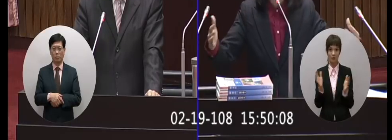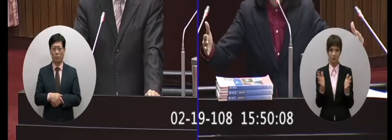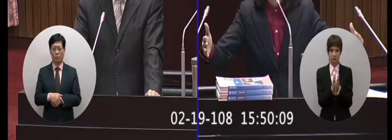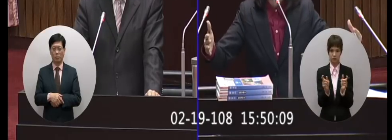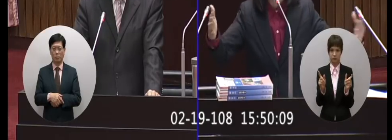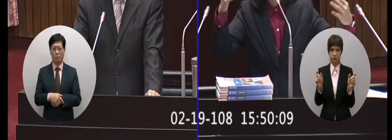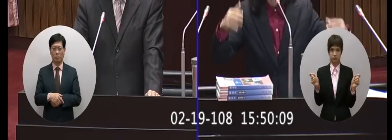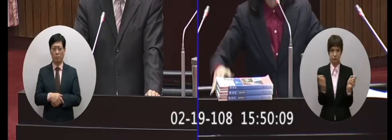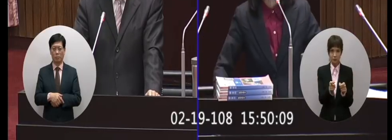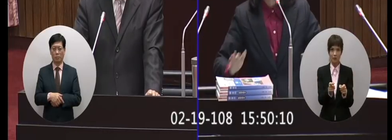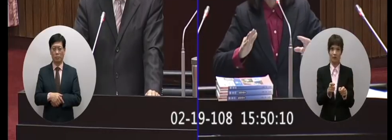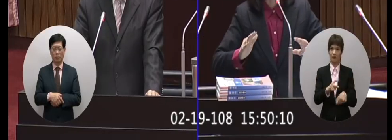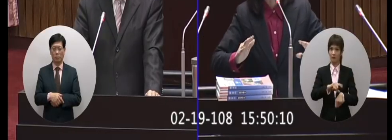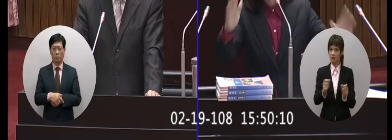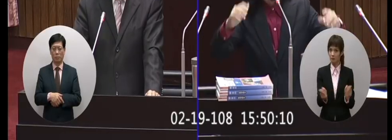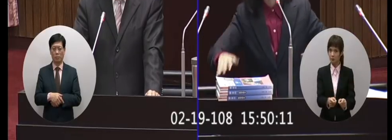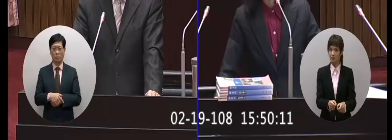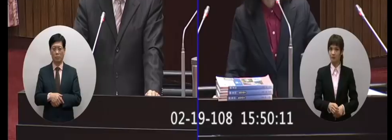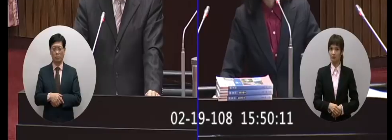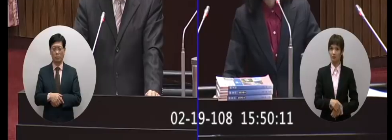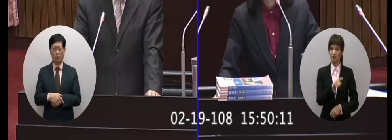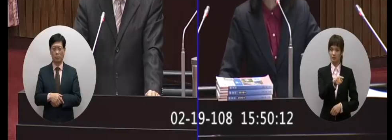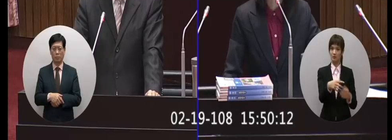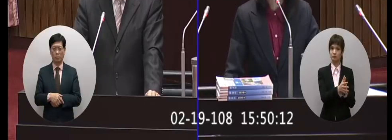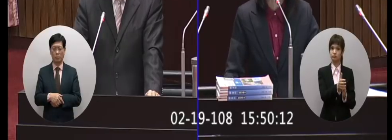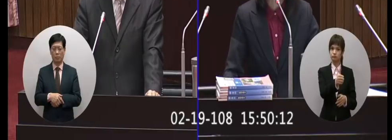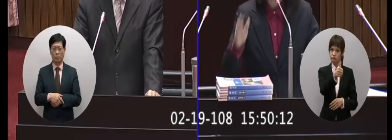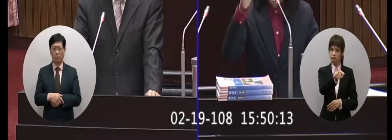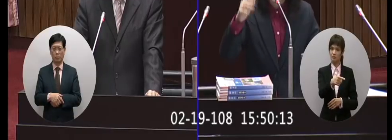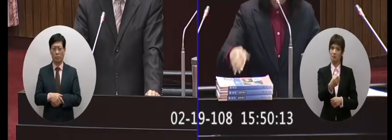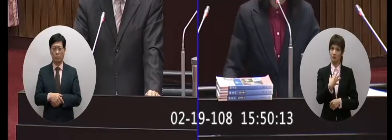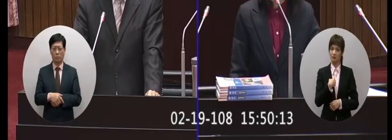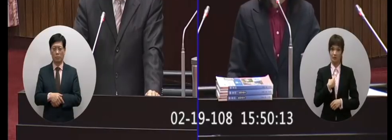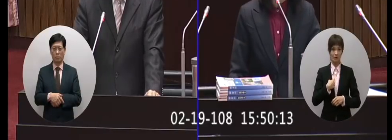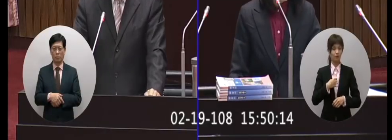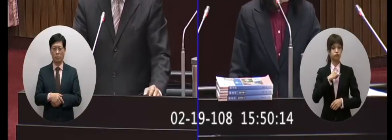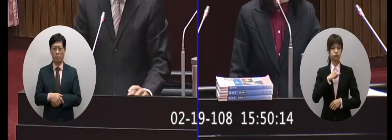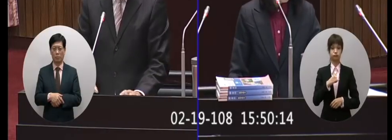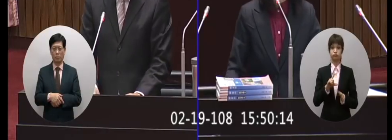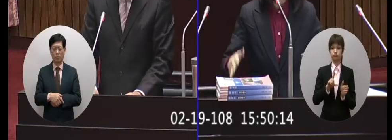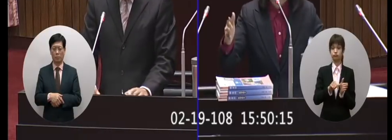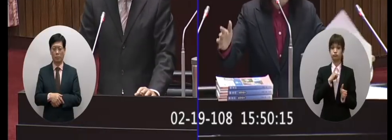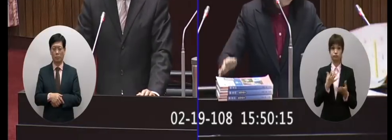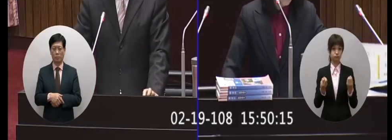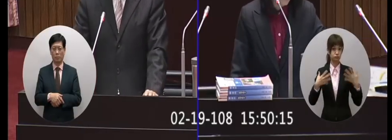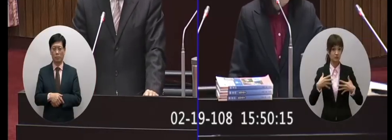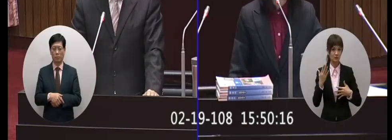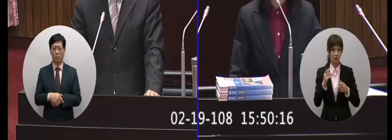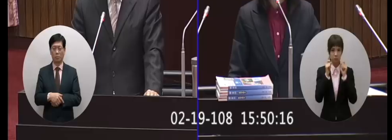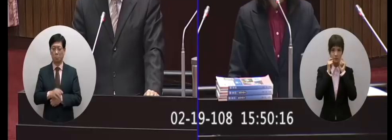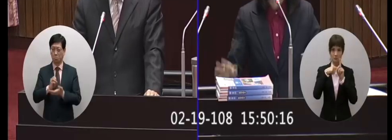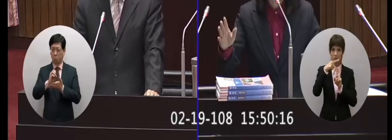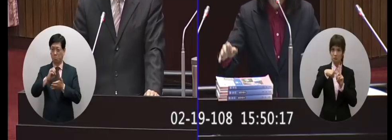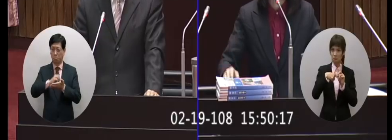一個很有魄力的答案我們一定來得及但是你可以告訴我品質呢品質是什麼